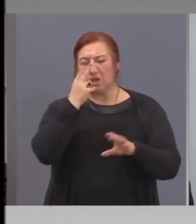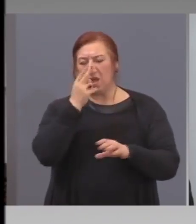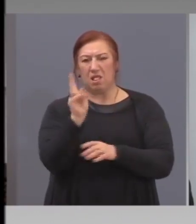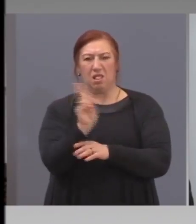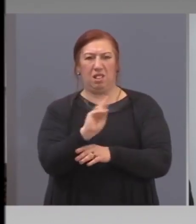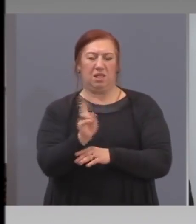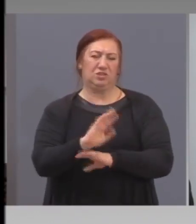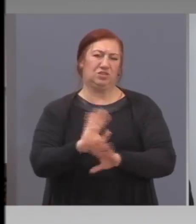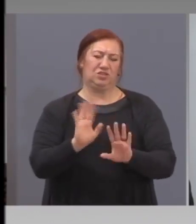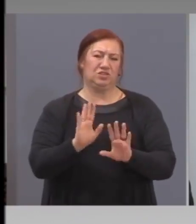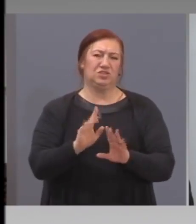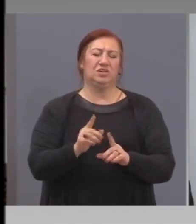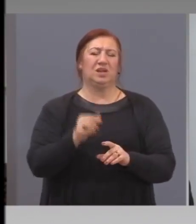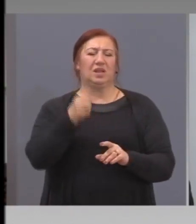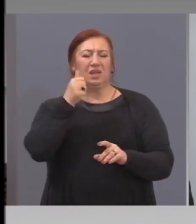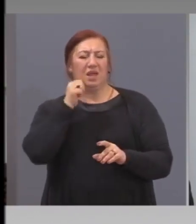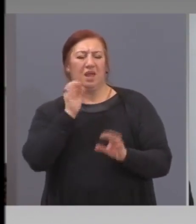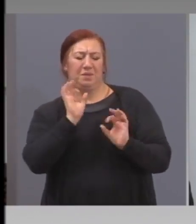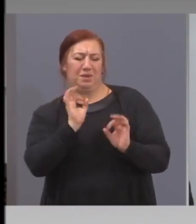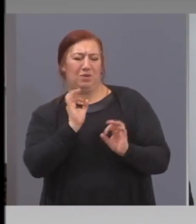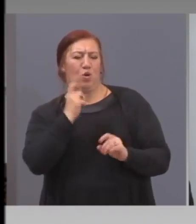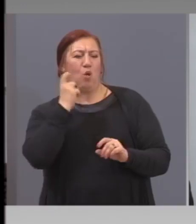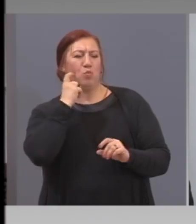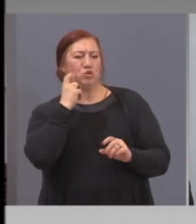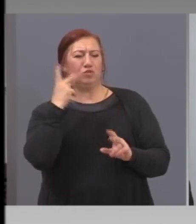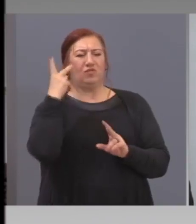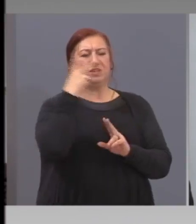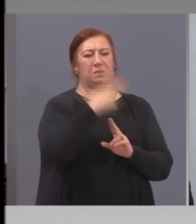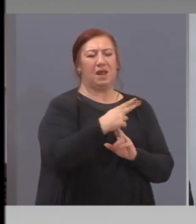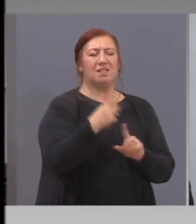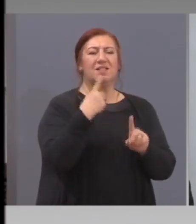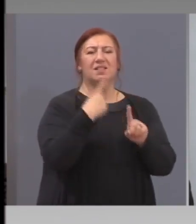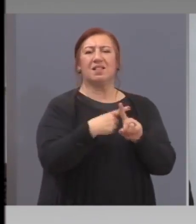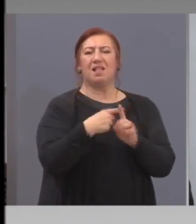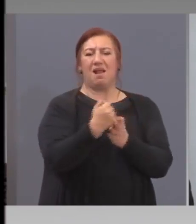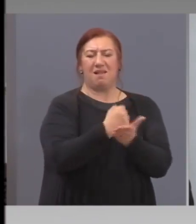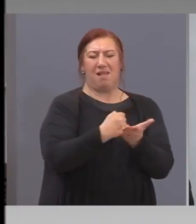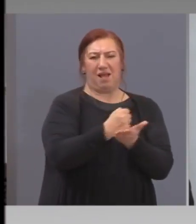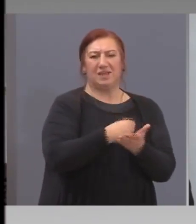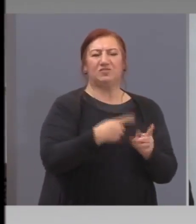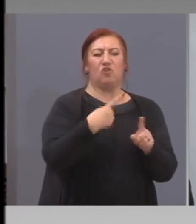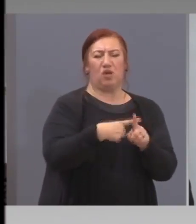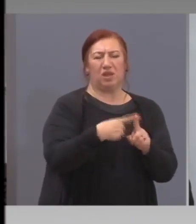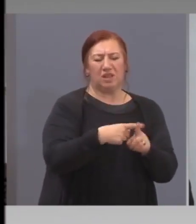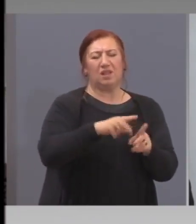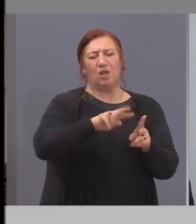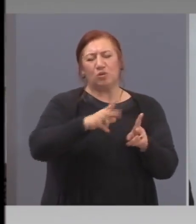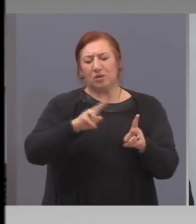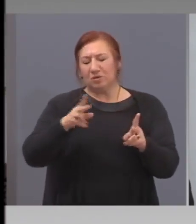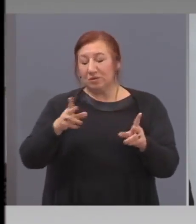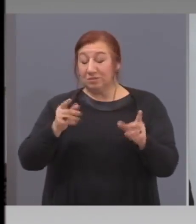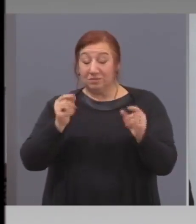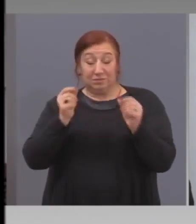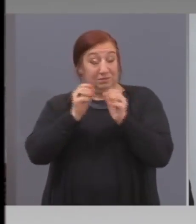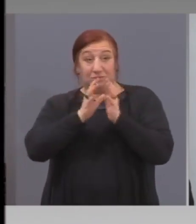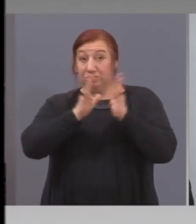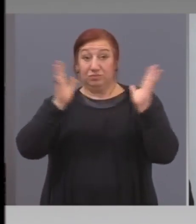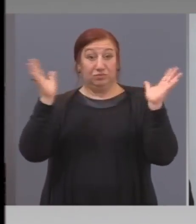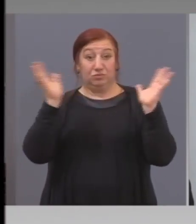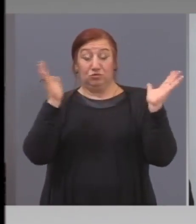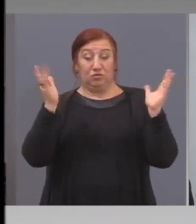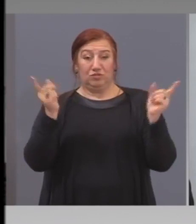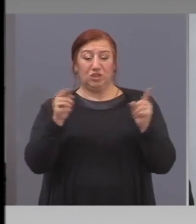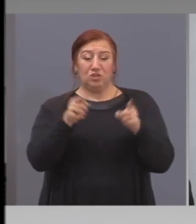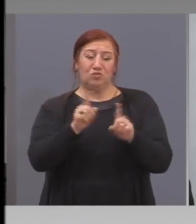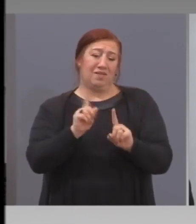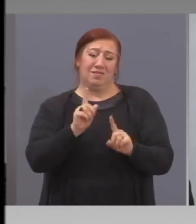Че Борис възправ хинина или едни кво си. Просто чудовищни неща. Даже не е приятно.